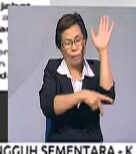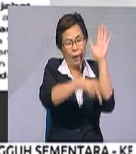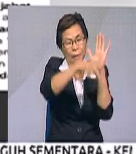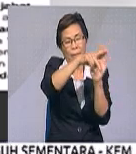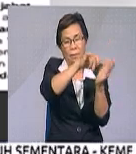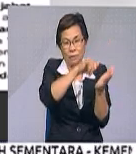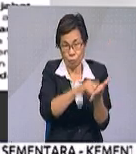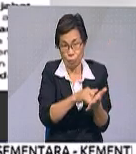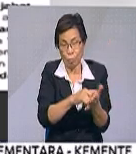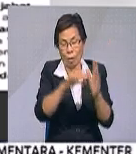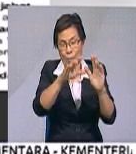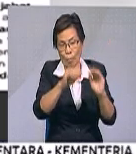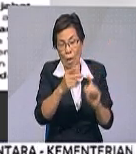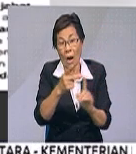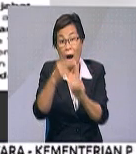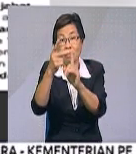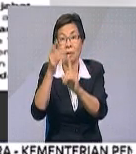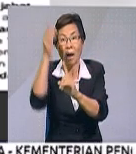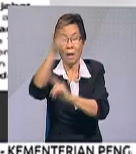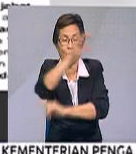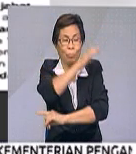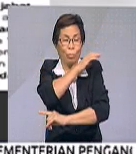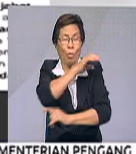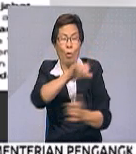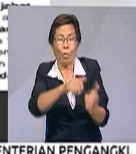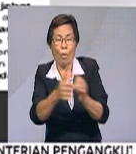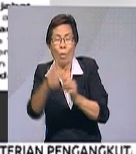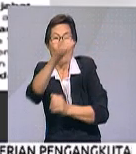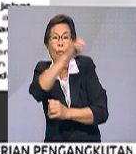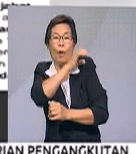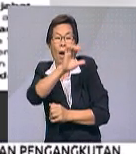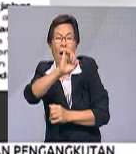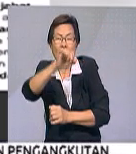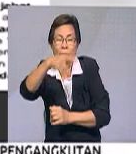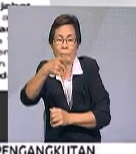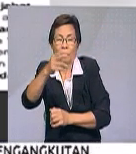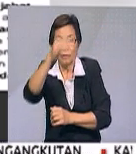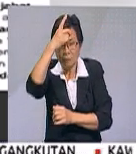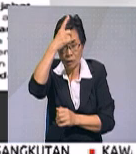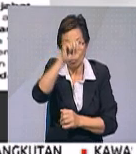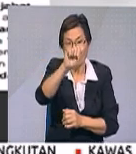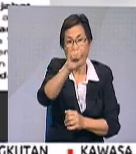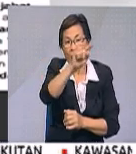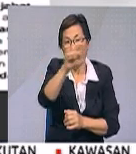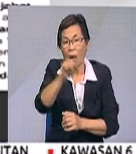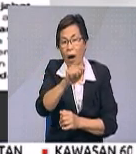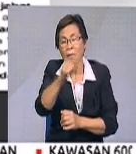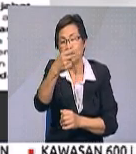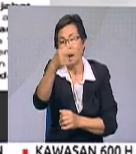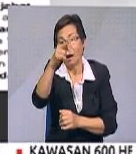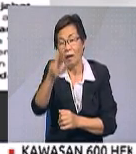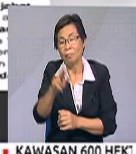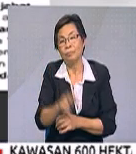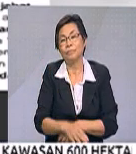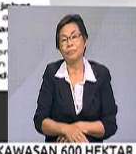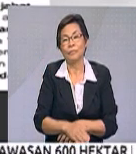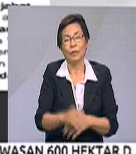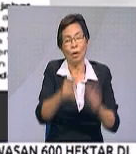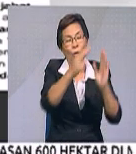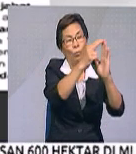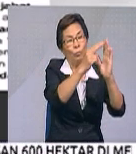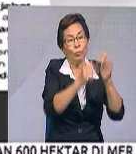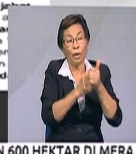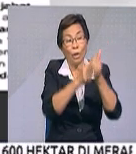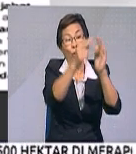berkenaan. Mesyuarat khas itu akan dipengerusikan oleh pengerusi SPR, Datuk Azhar Azizan Harun. Berdasarkan peruntukan undang